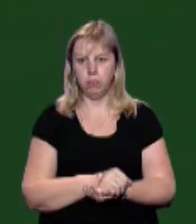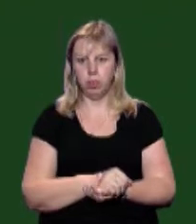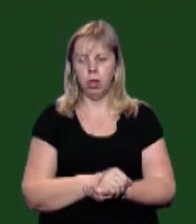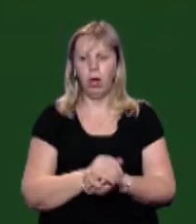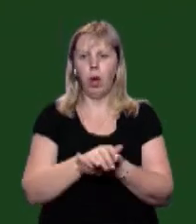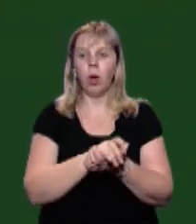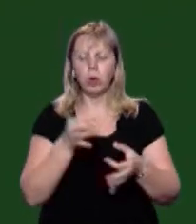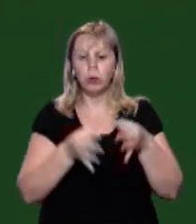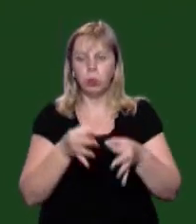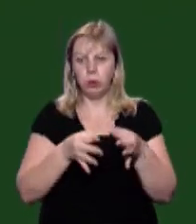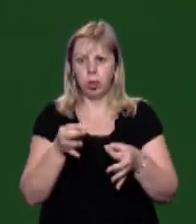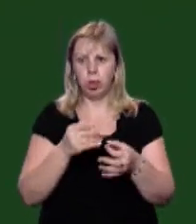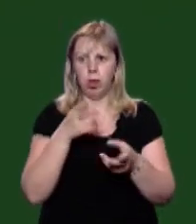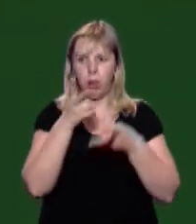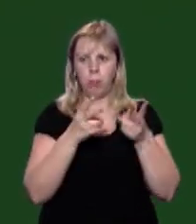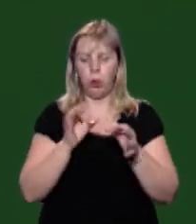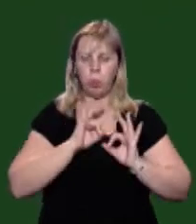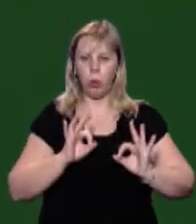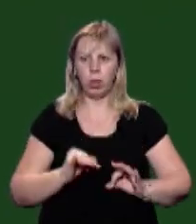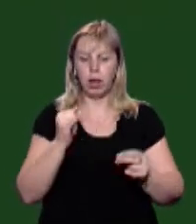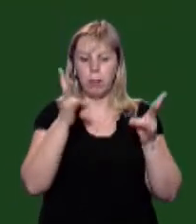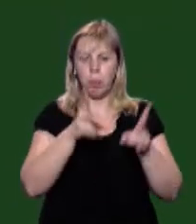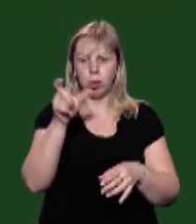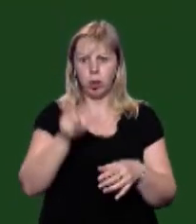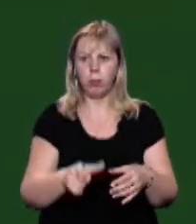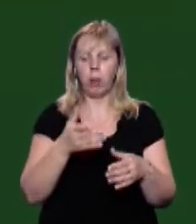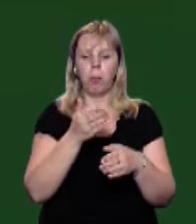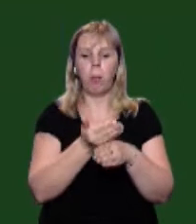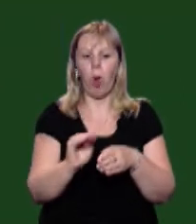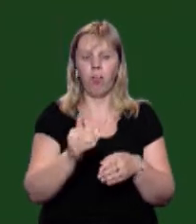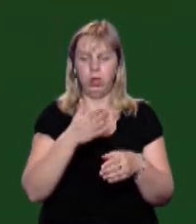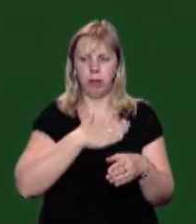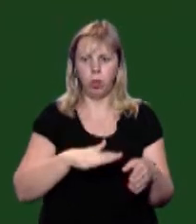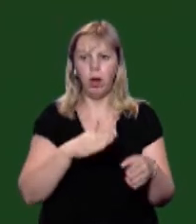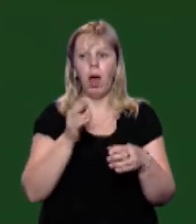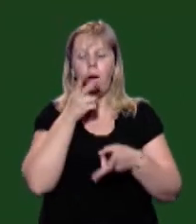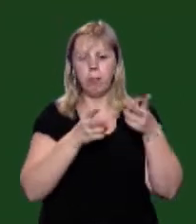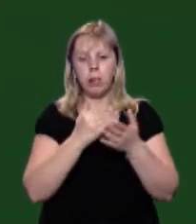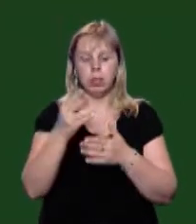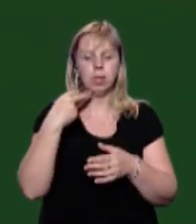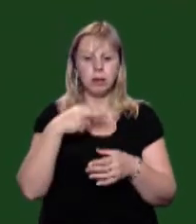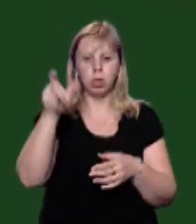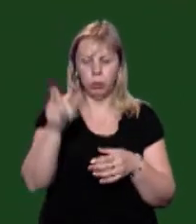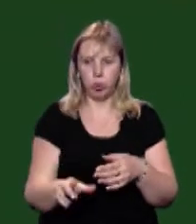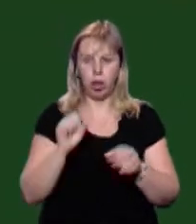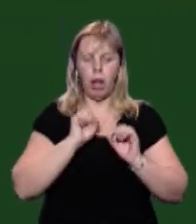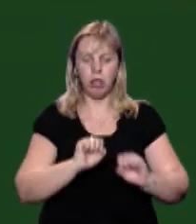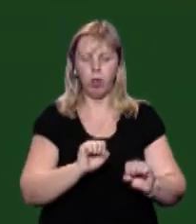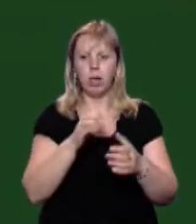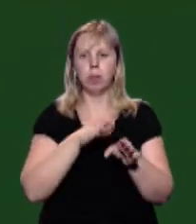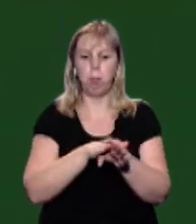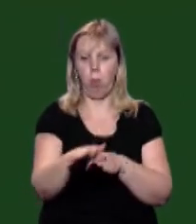Колегію суддів, апеляційні скарги прокурора та потерпілий задоволено частково, а апеляційну скаргу за суддюєння його адвоката